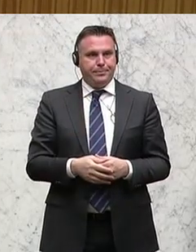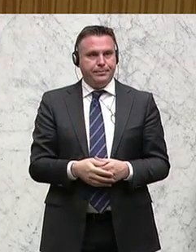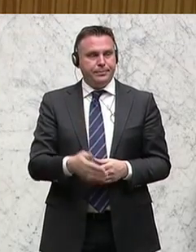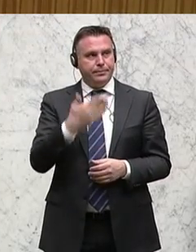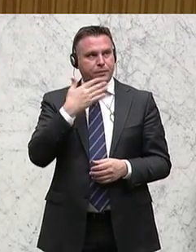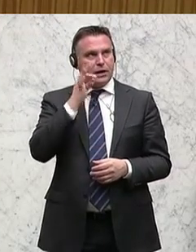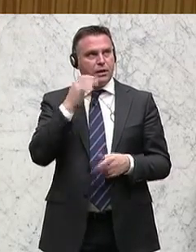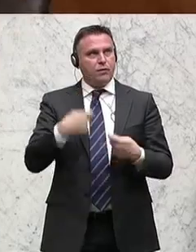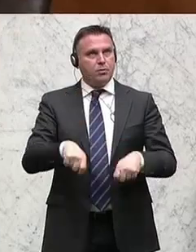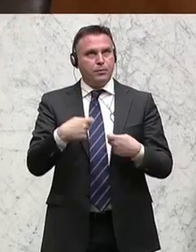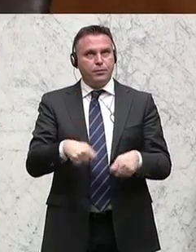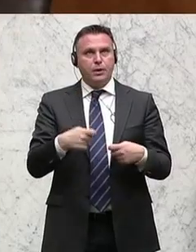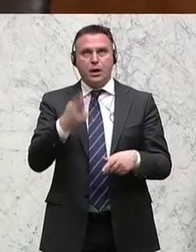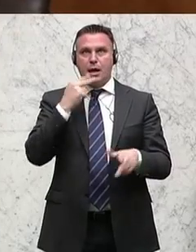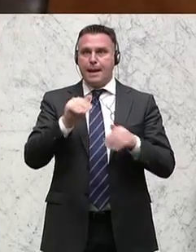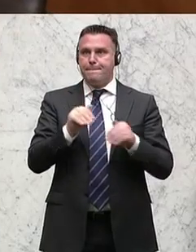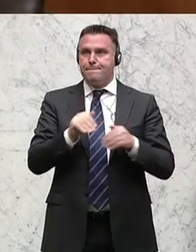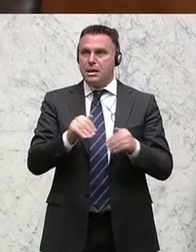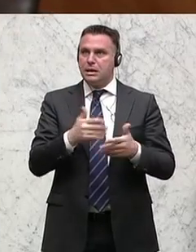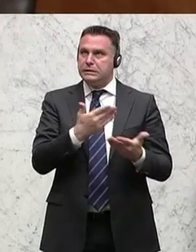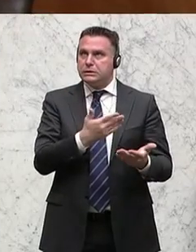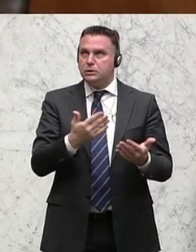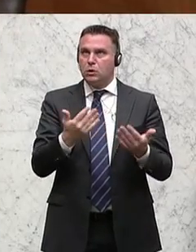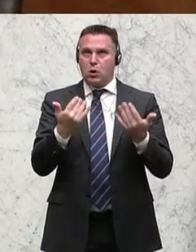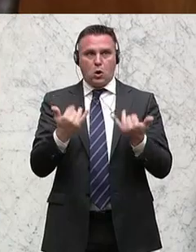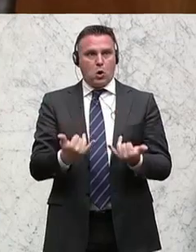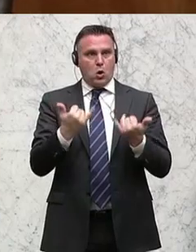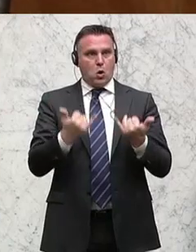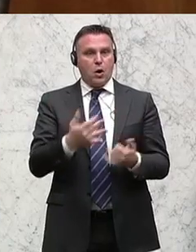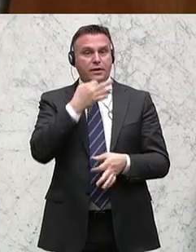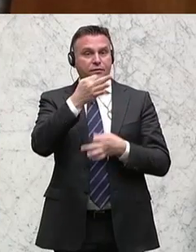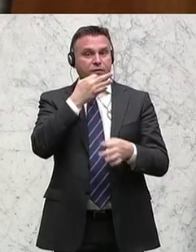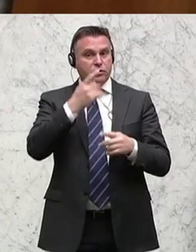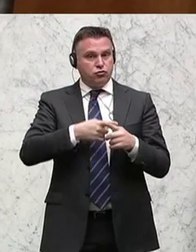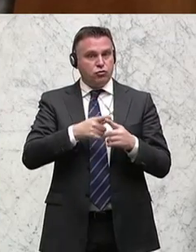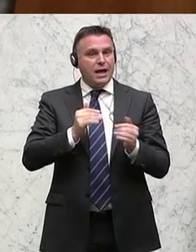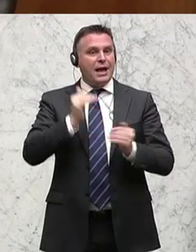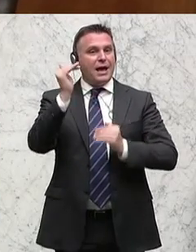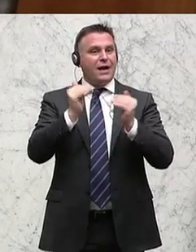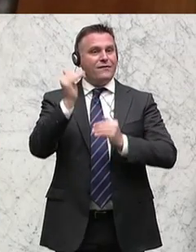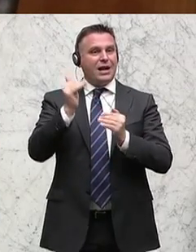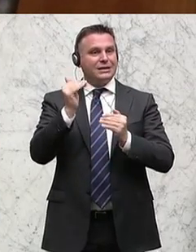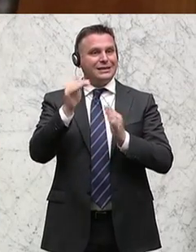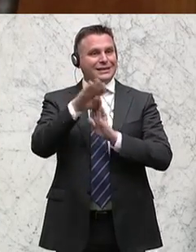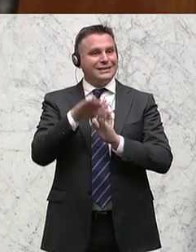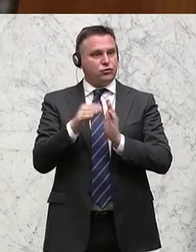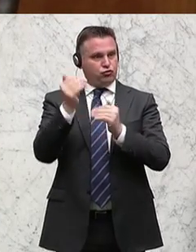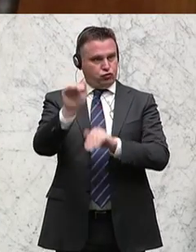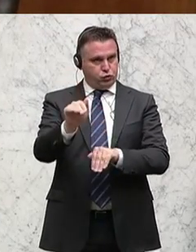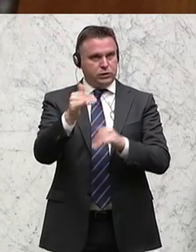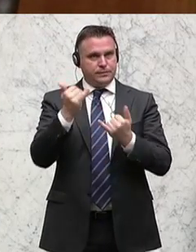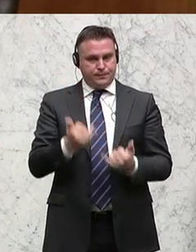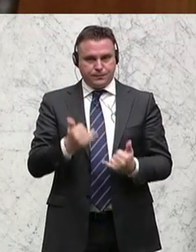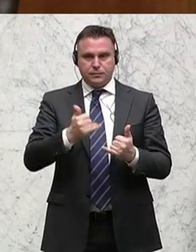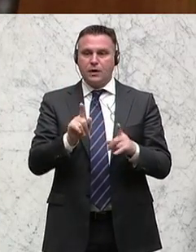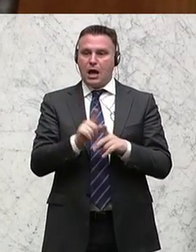Danke, Präsidentin. Geschätzter Herr Minister, heute wird nach der Fragestunde das Erwachsenenschutzgesetz beschlossen, das im